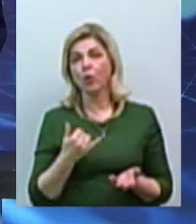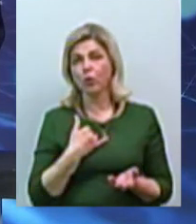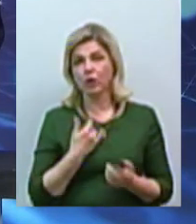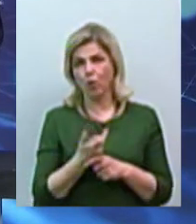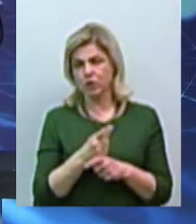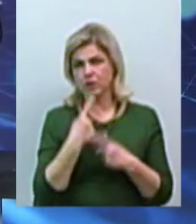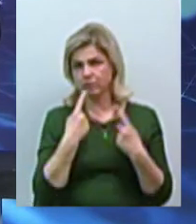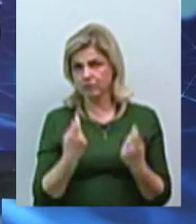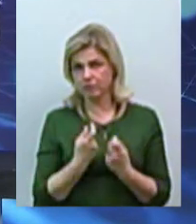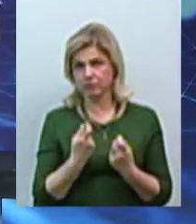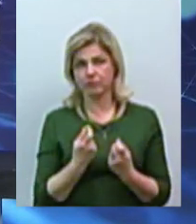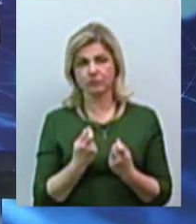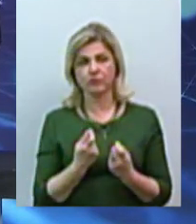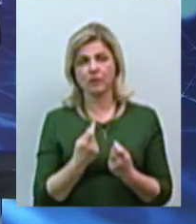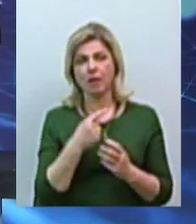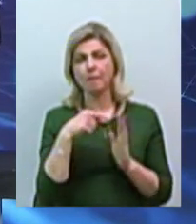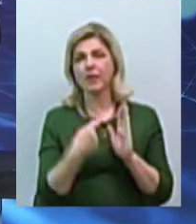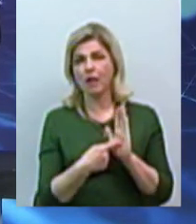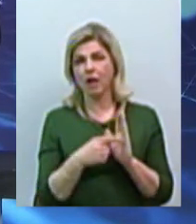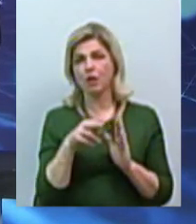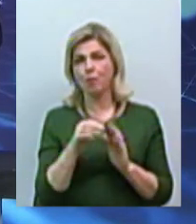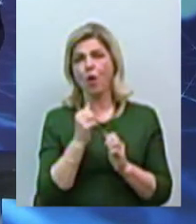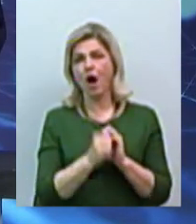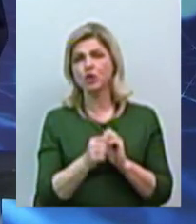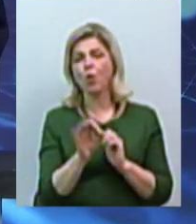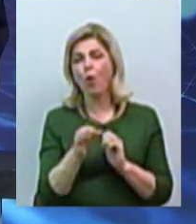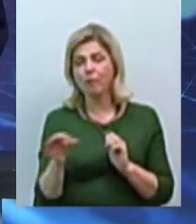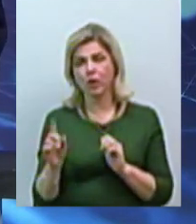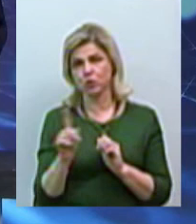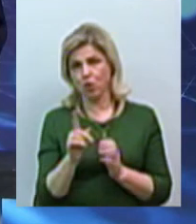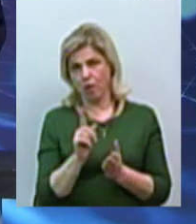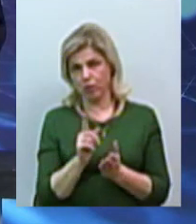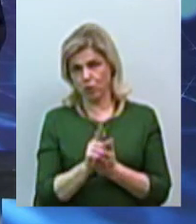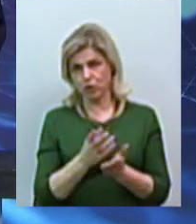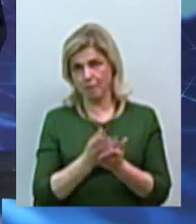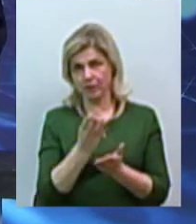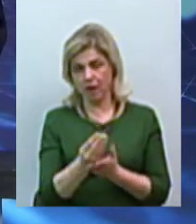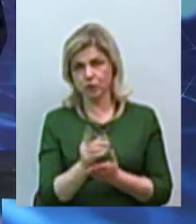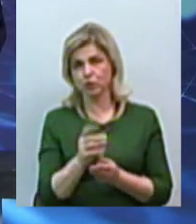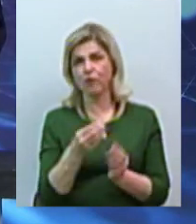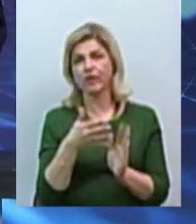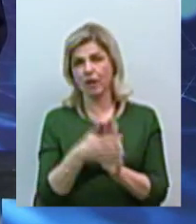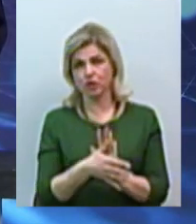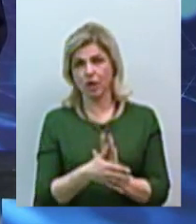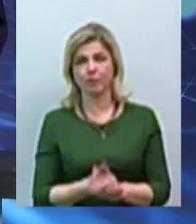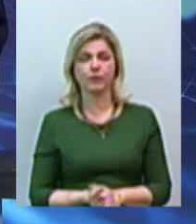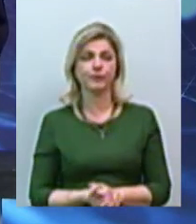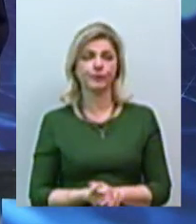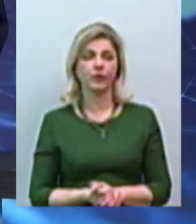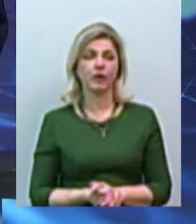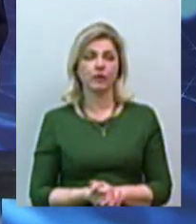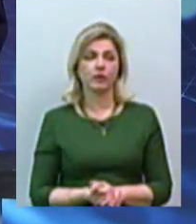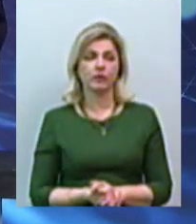прискіпливе питання по кожній копійці, яке ми витрачаємо, перепрошую. Що